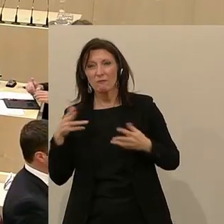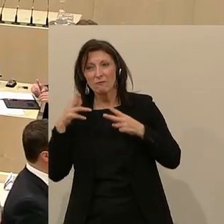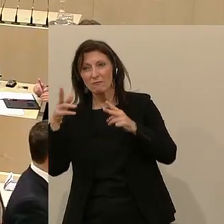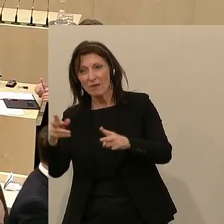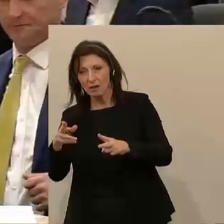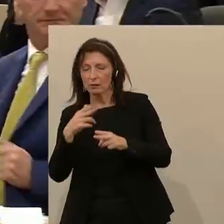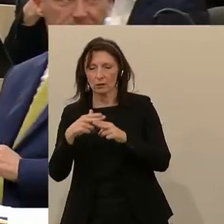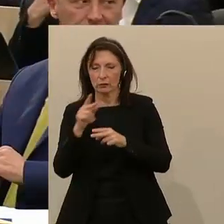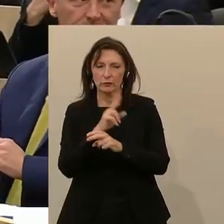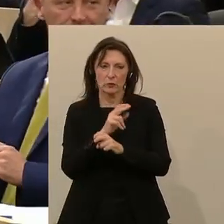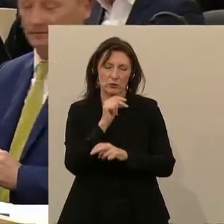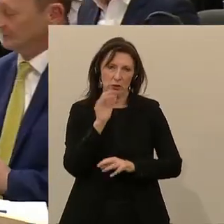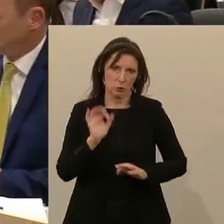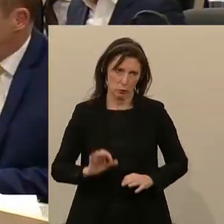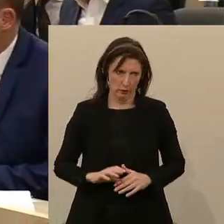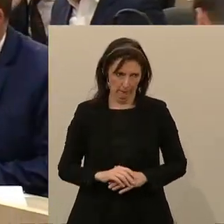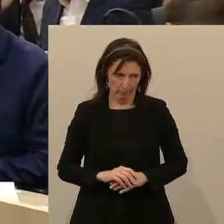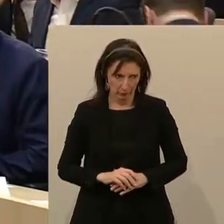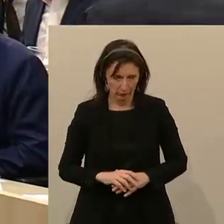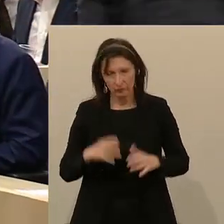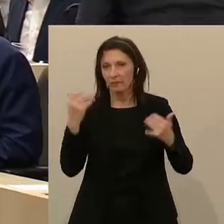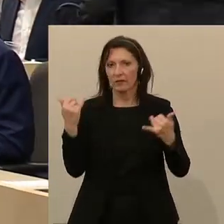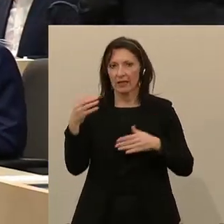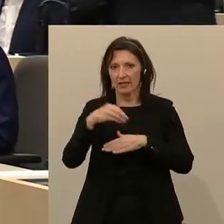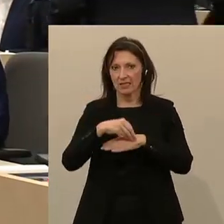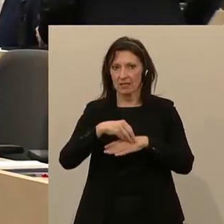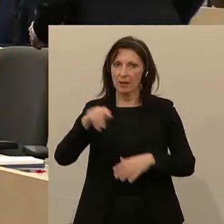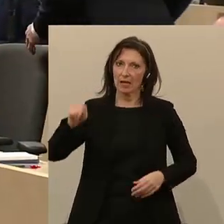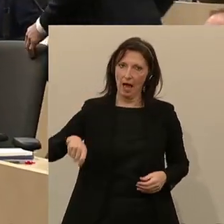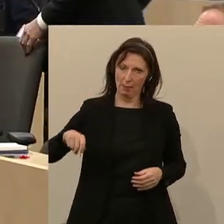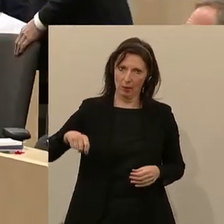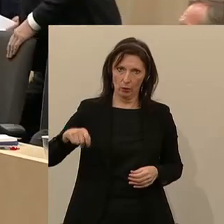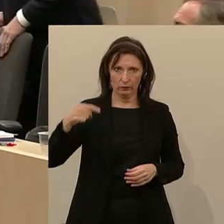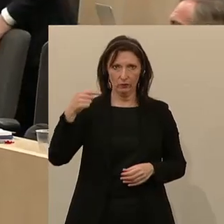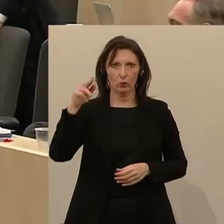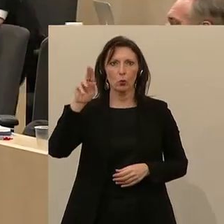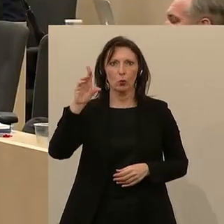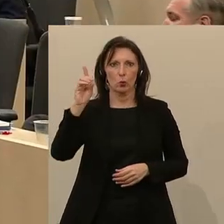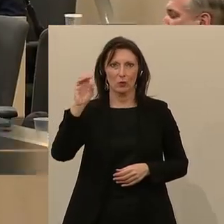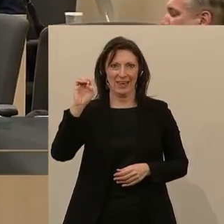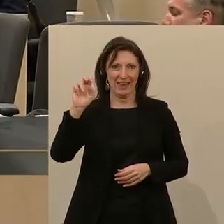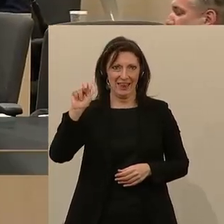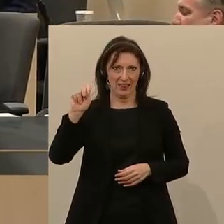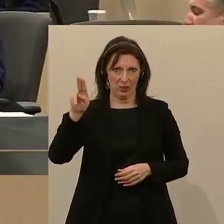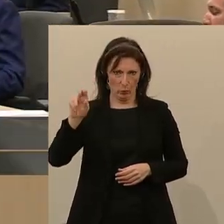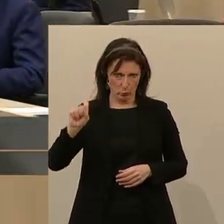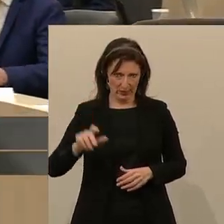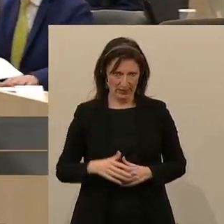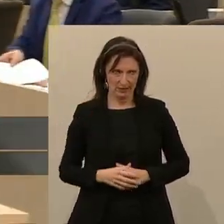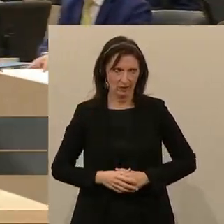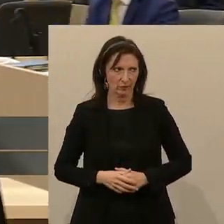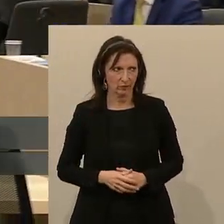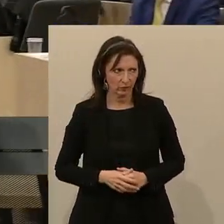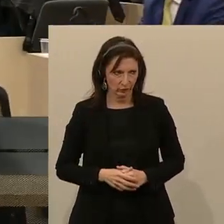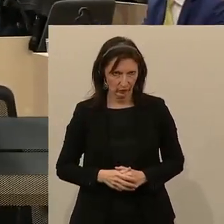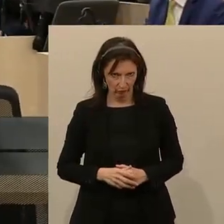SPÖ-Klubmann Andreas Schieder übt scharfe Kritik am neuen Regierungsprogramm. Er spricht von Zynismus. Zudem kritisiert er, dass sich die